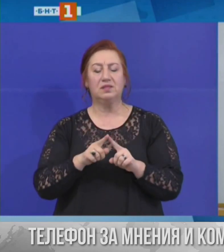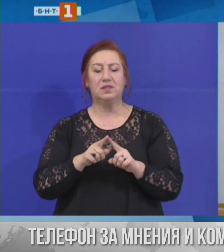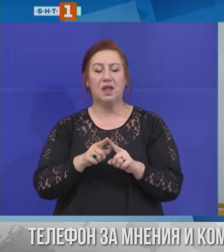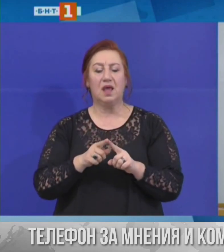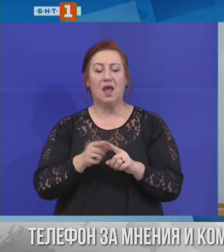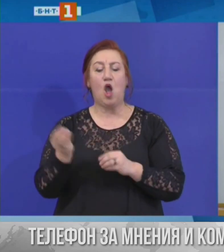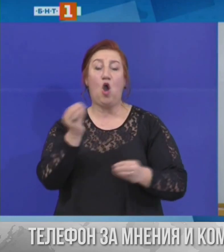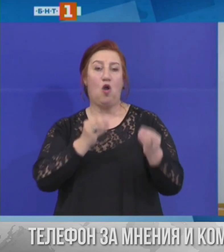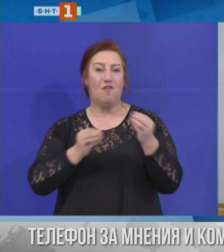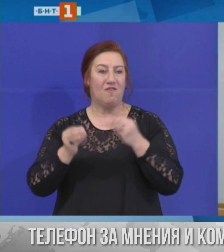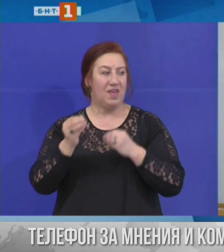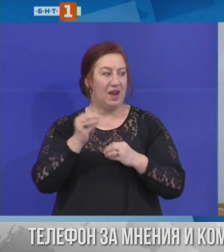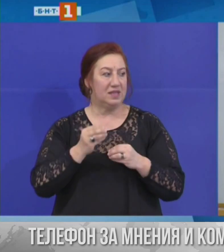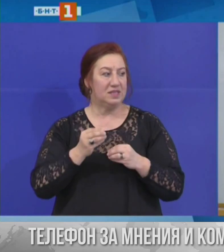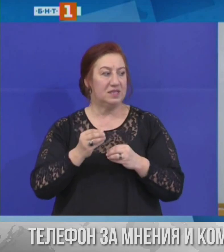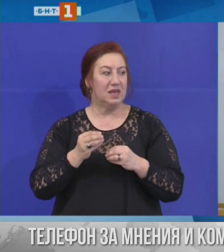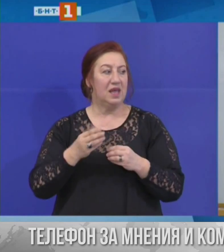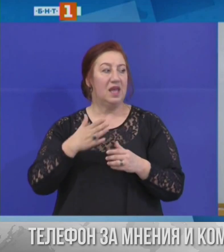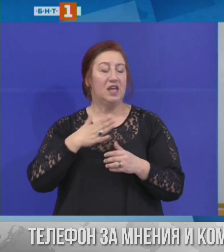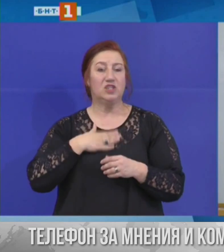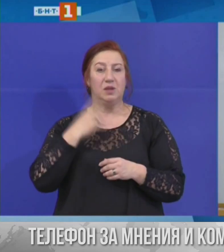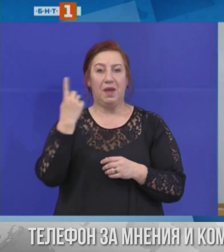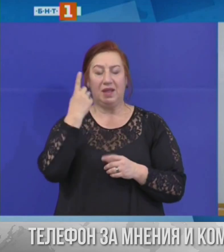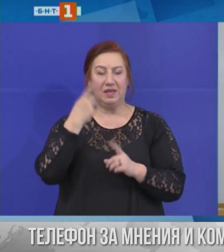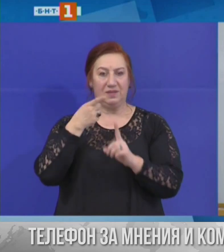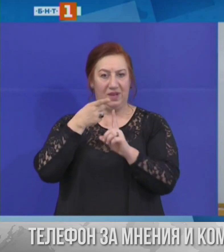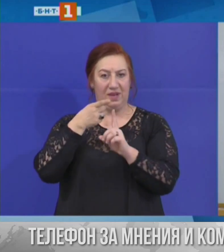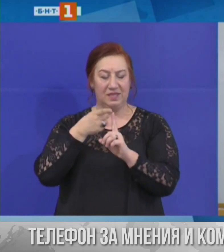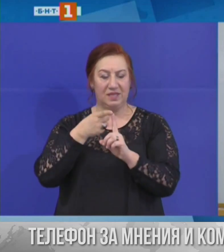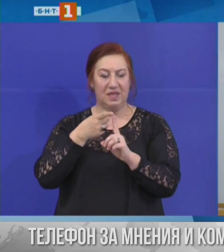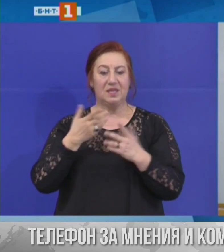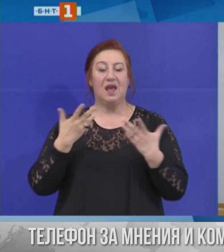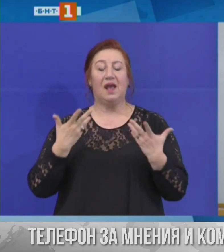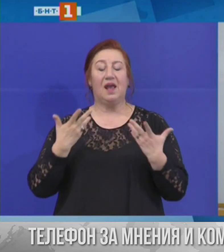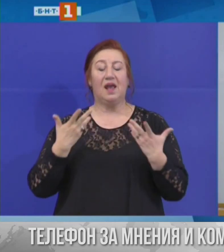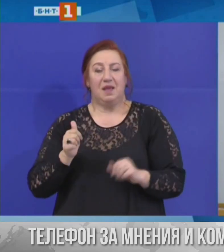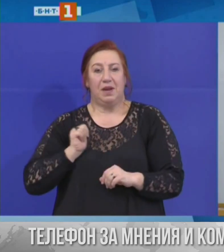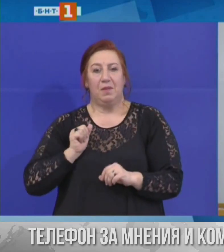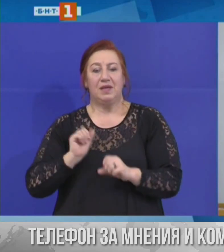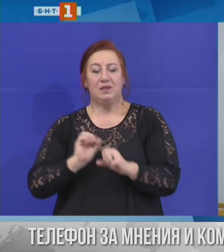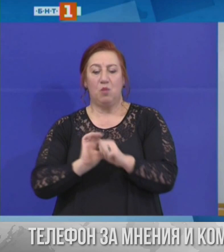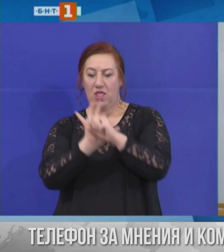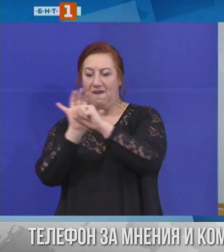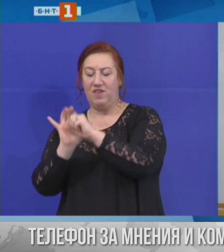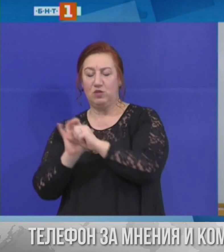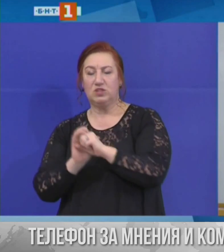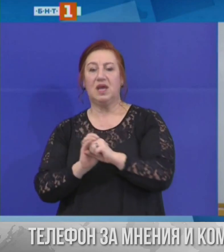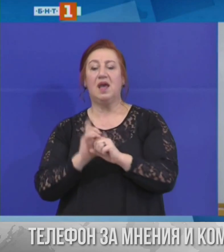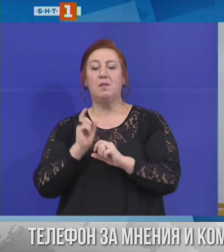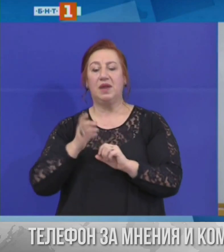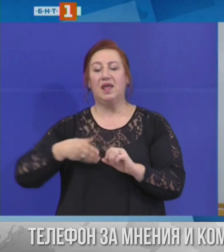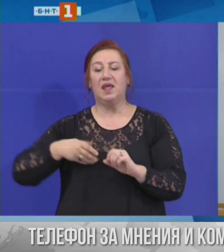И ще има една единствена цял. как да се гарантира свободното движение на стоки в рамките на Съюза.